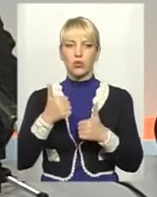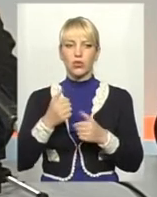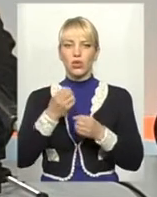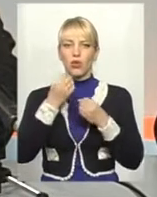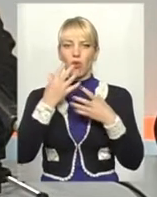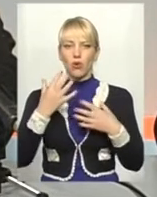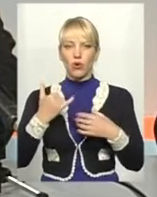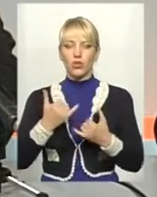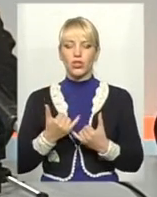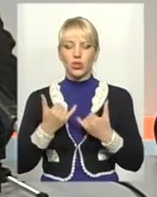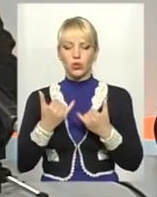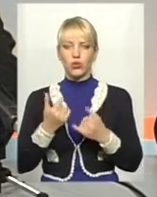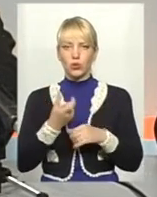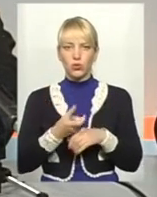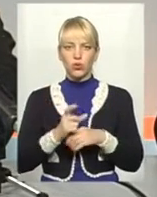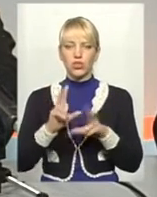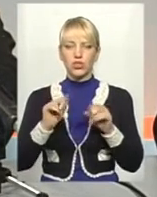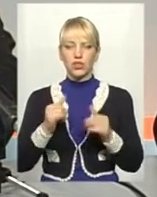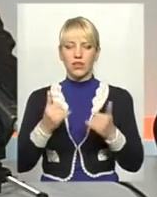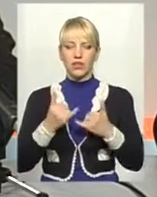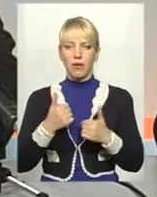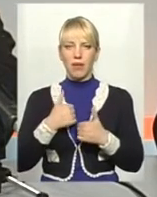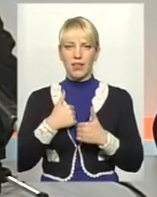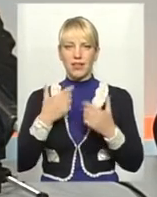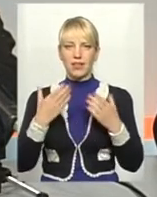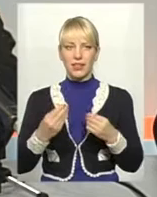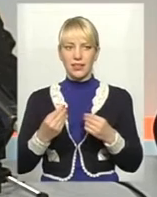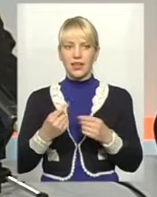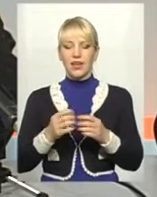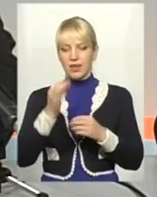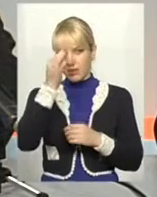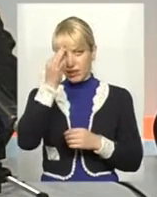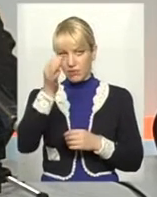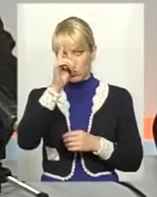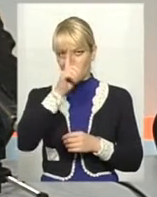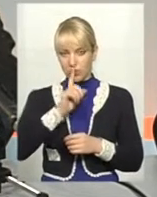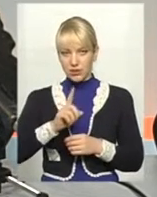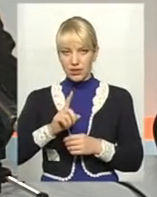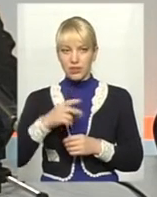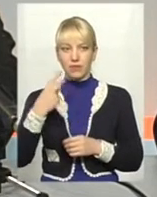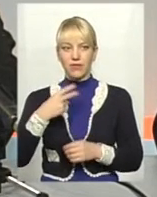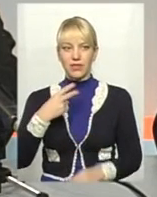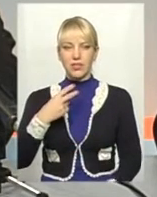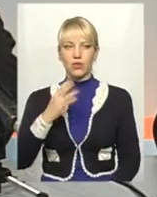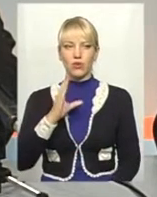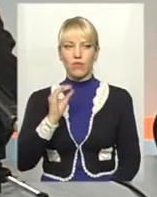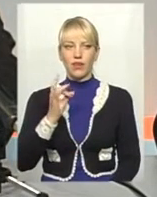дуже щасливий для мене день. Рівно місяць, 20 вересня,